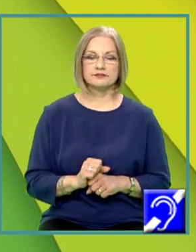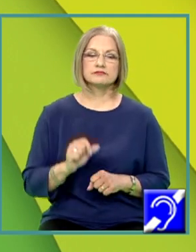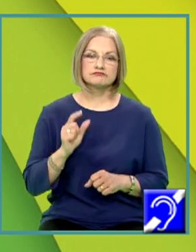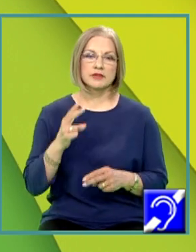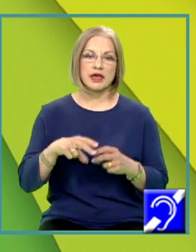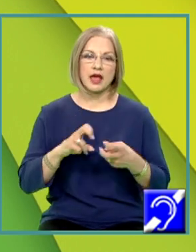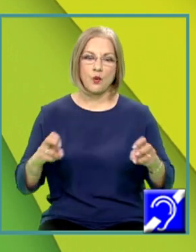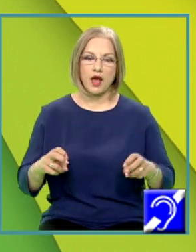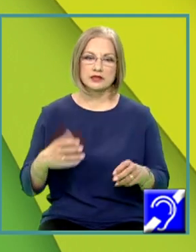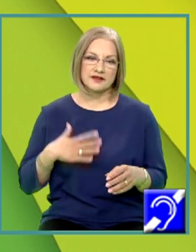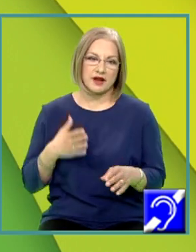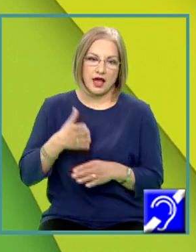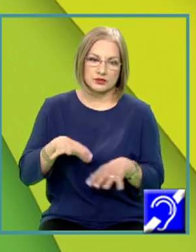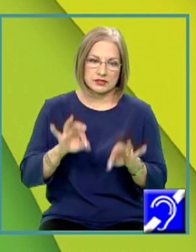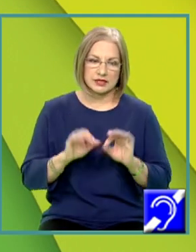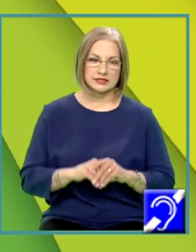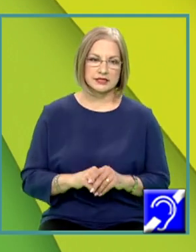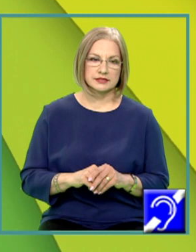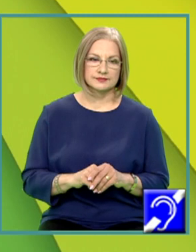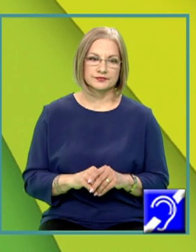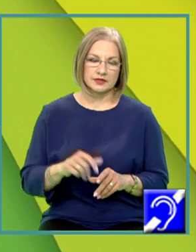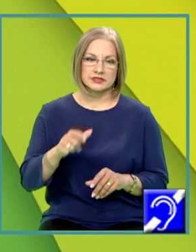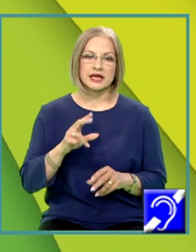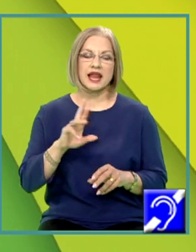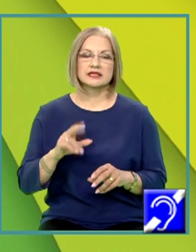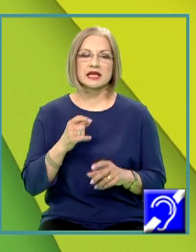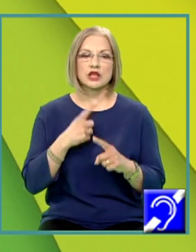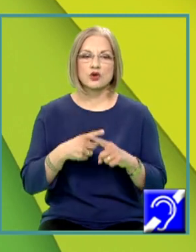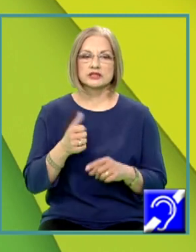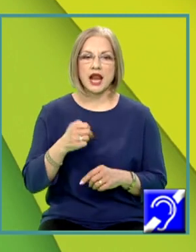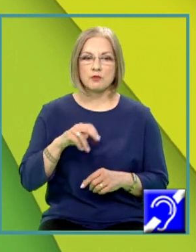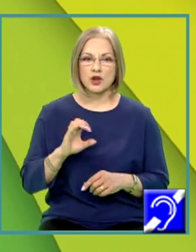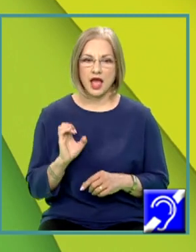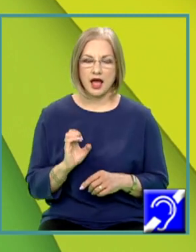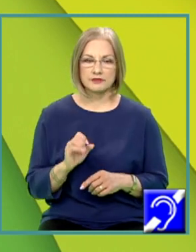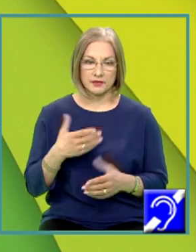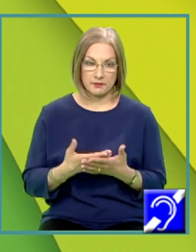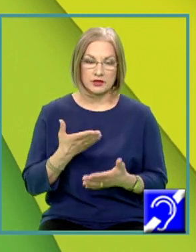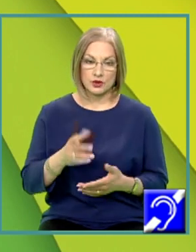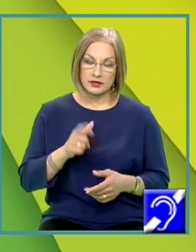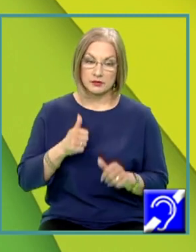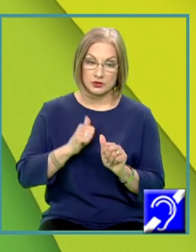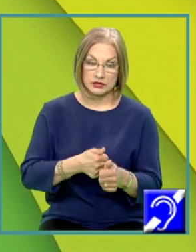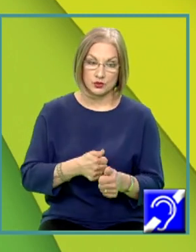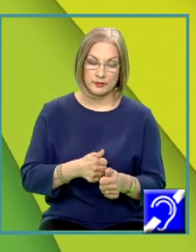să ajungem, adică reacția de oxidare a amoniacului. Pentru asta trebuie să urmărim